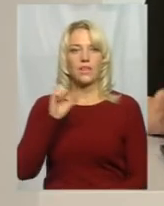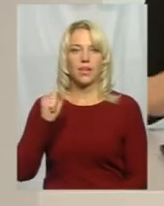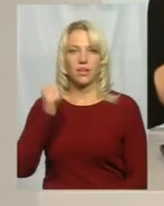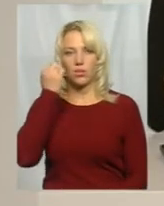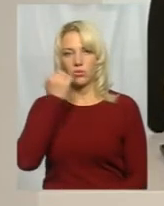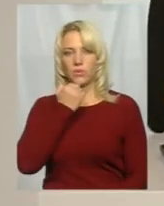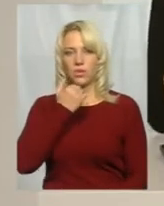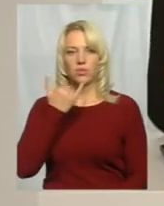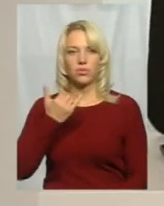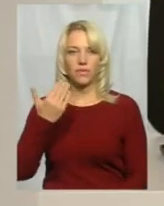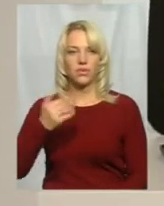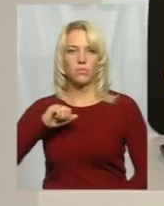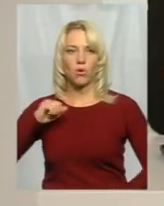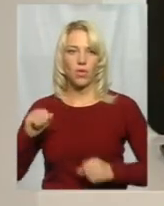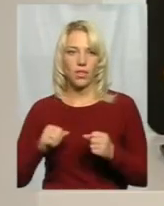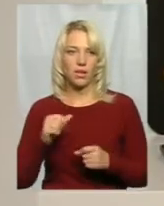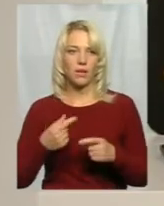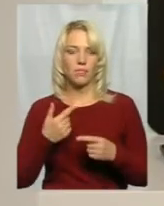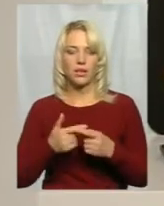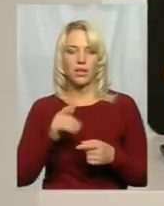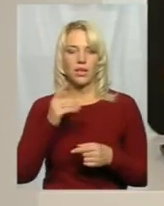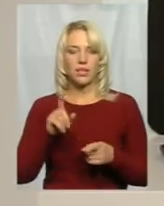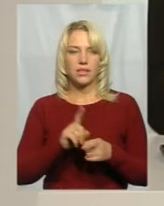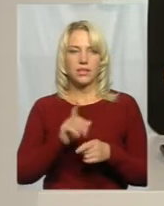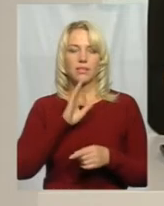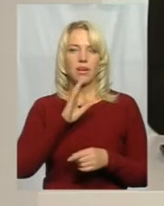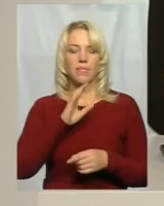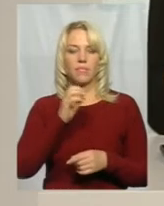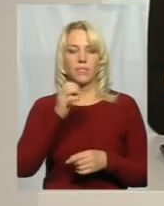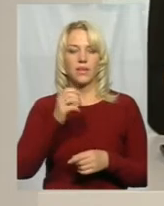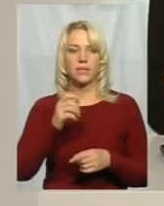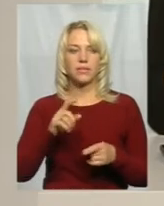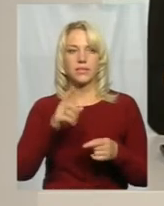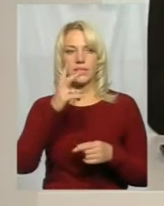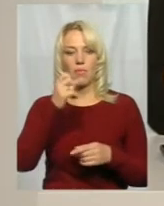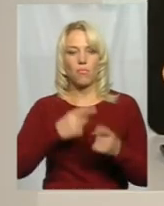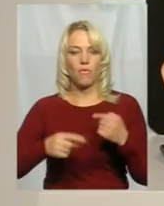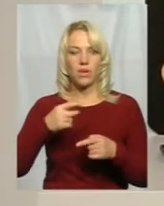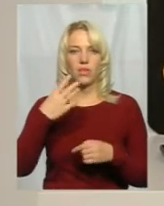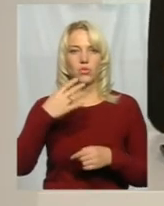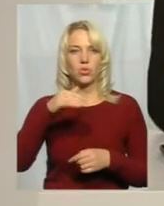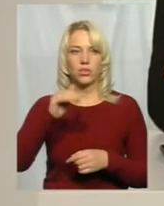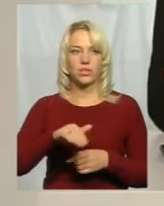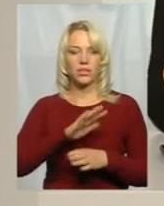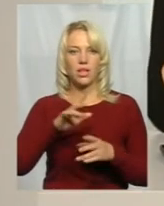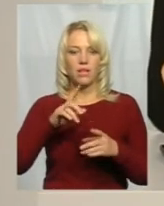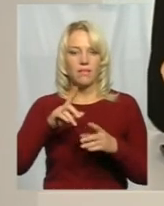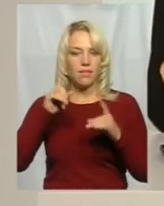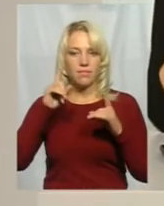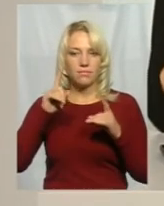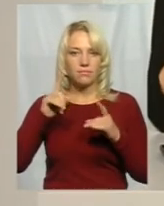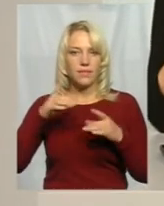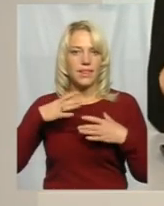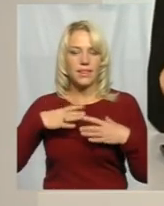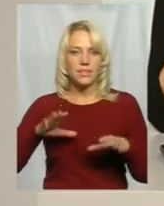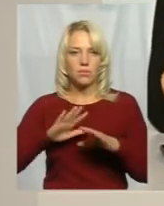подякувала вашим колегам, а за уважом, це також стягувачка, подякувала за повернуті 40 тисяч, каже, не сподівалась, бо чоловік